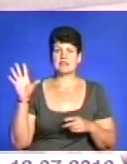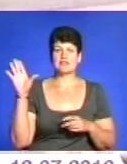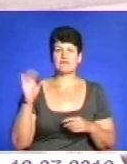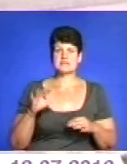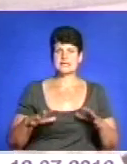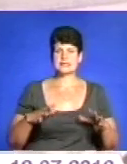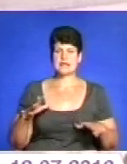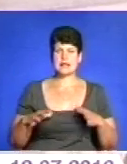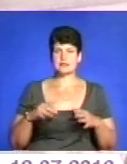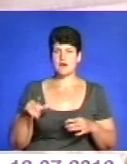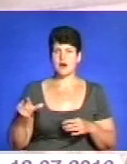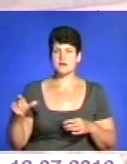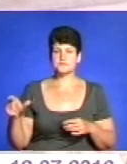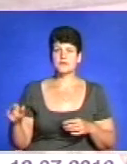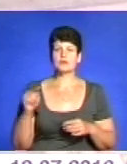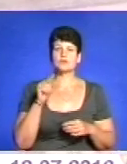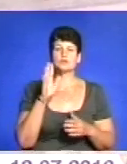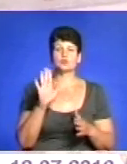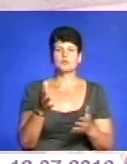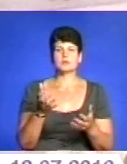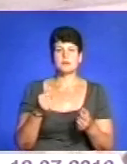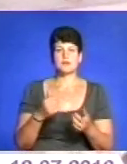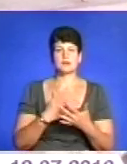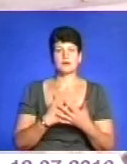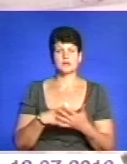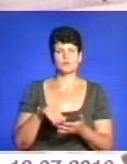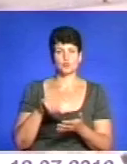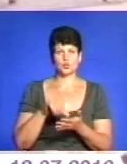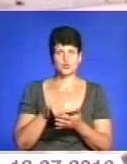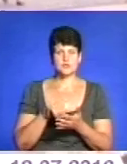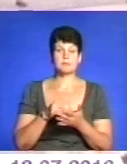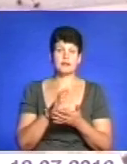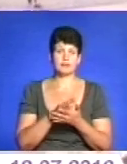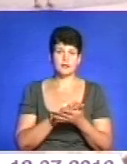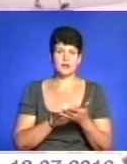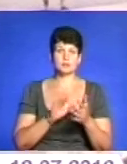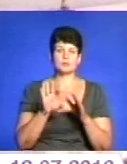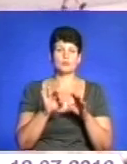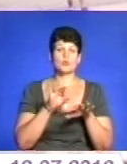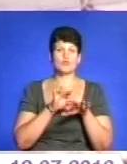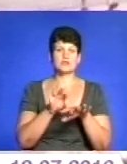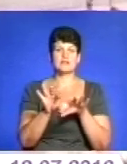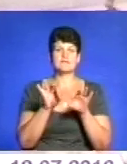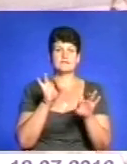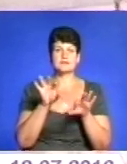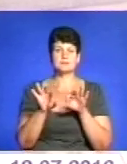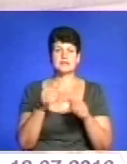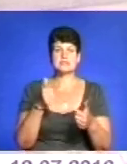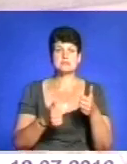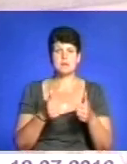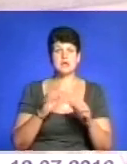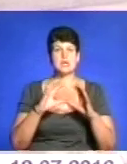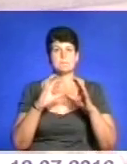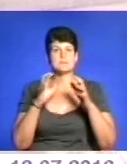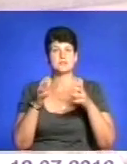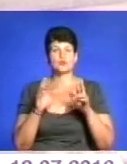саме, і вони будуть приймати участь активно. І ми далі будемо відбір брати на змагання міжнародні, хто